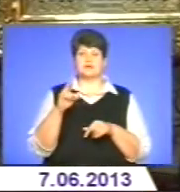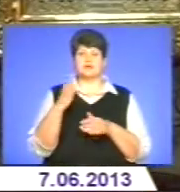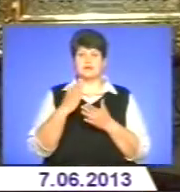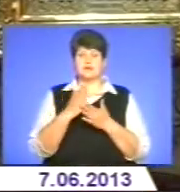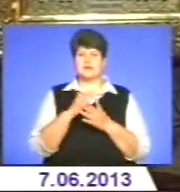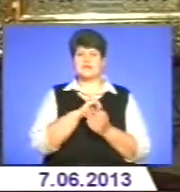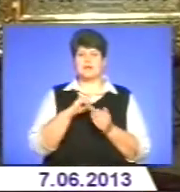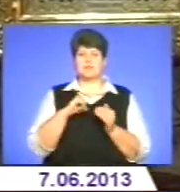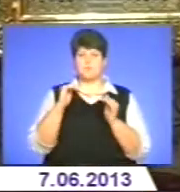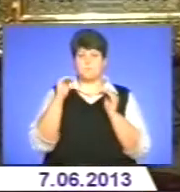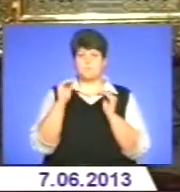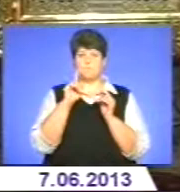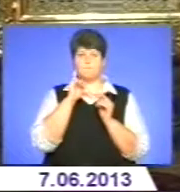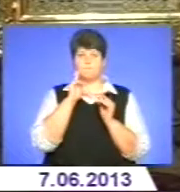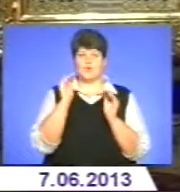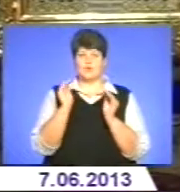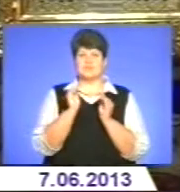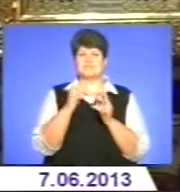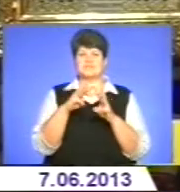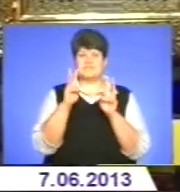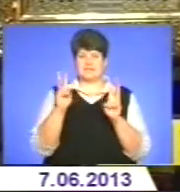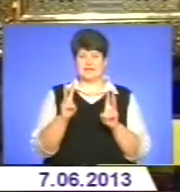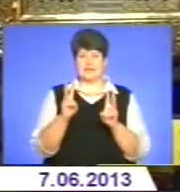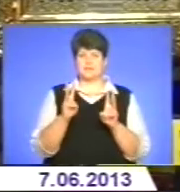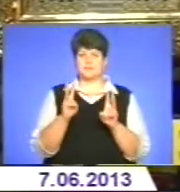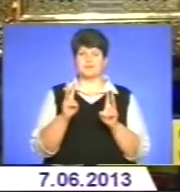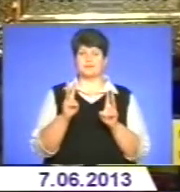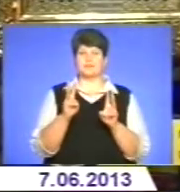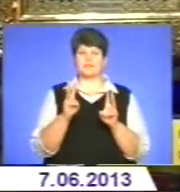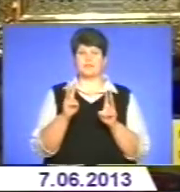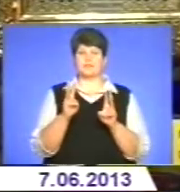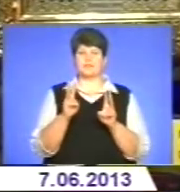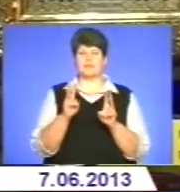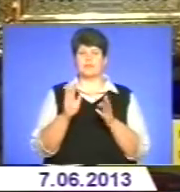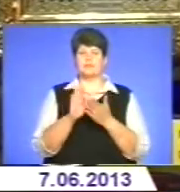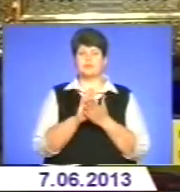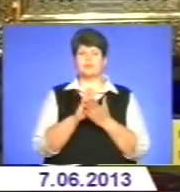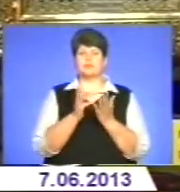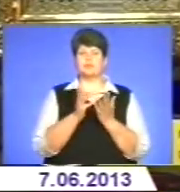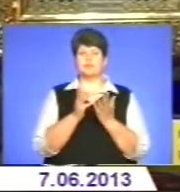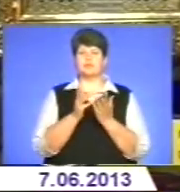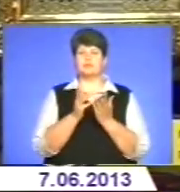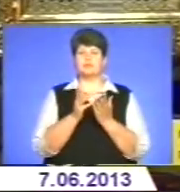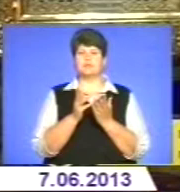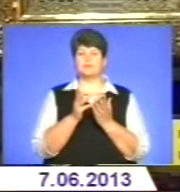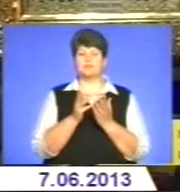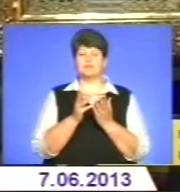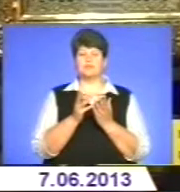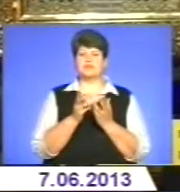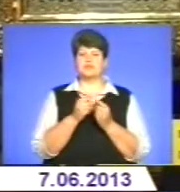Арсенія, далеко святих, ми ще причислили гетьмана